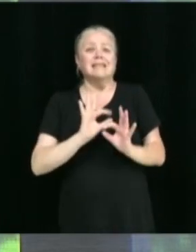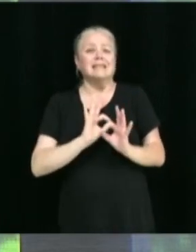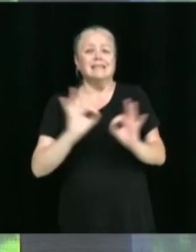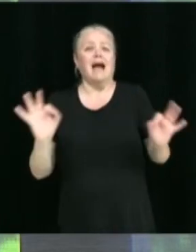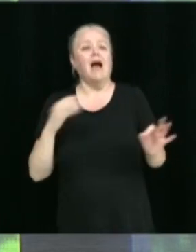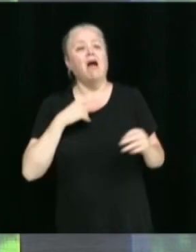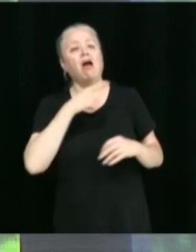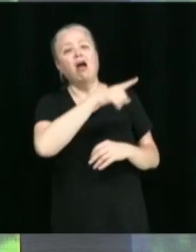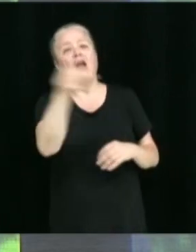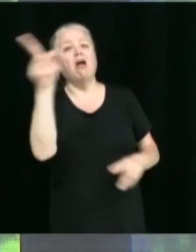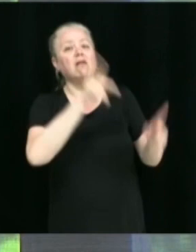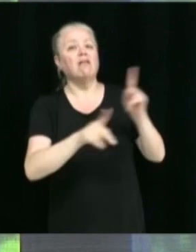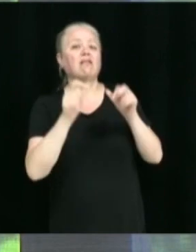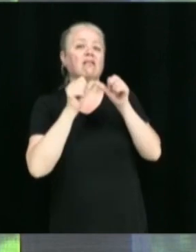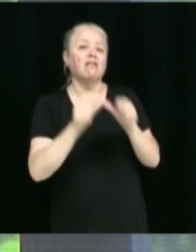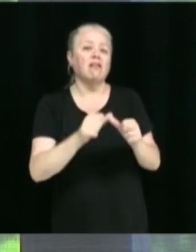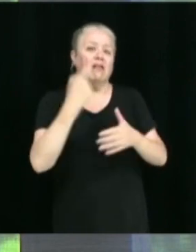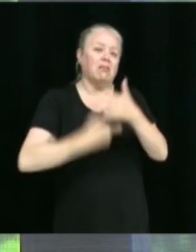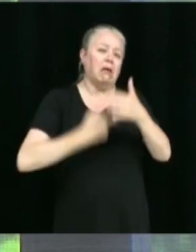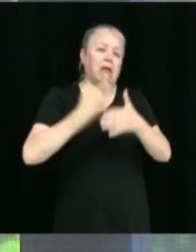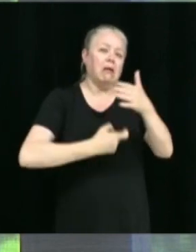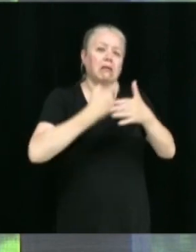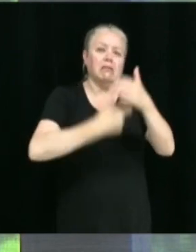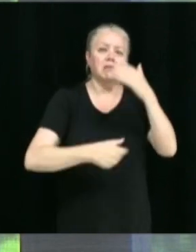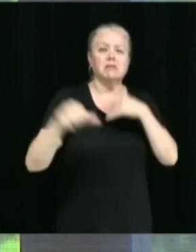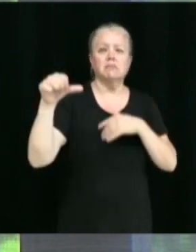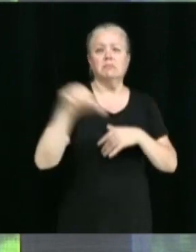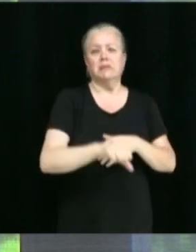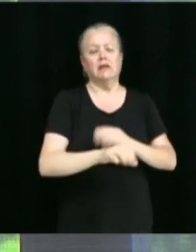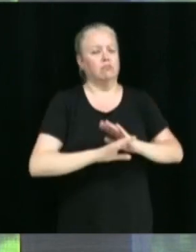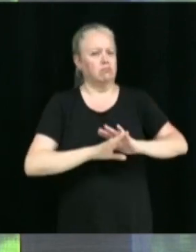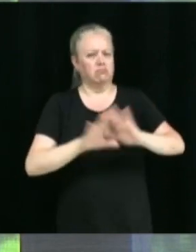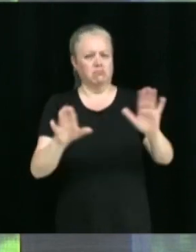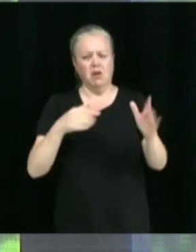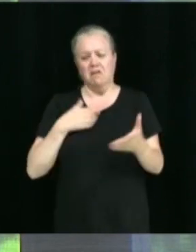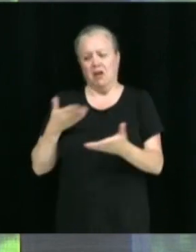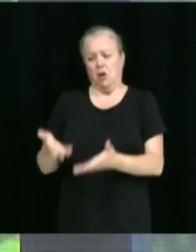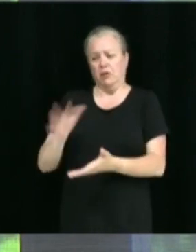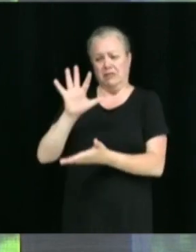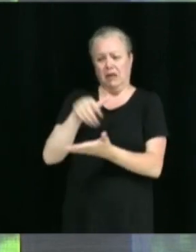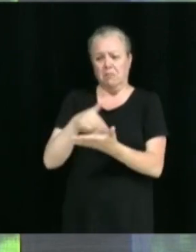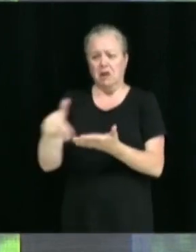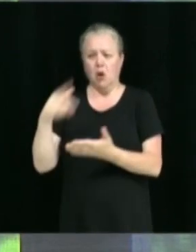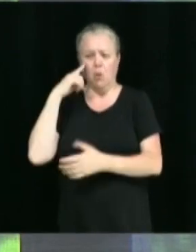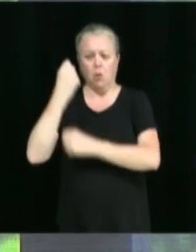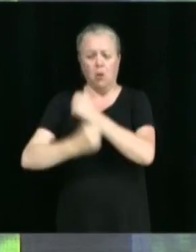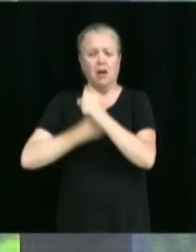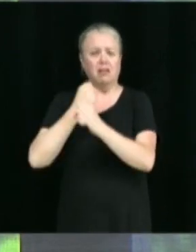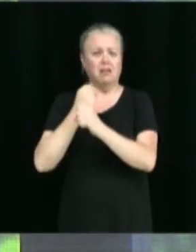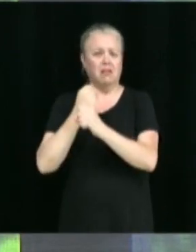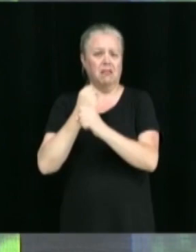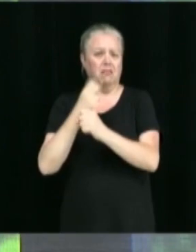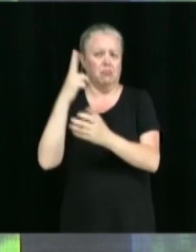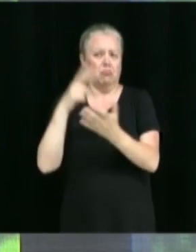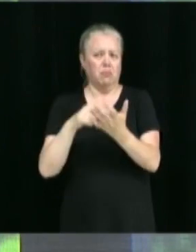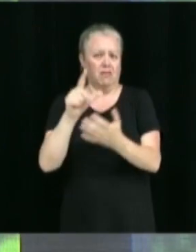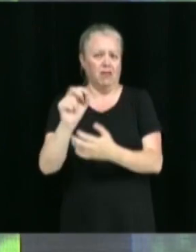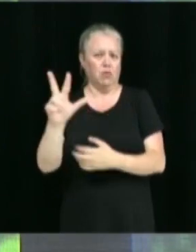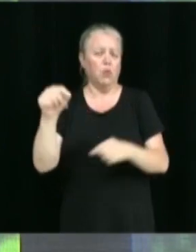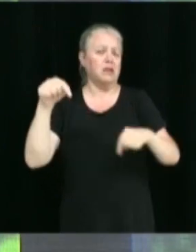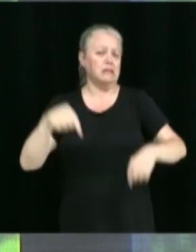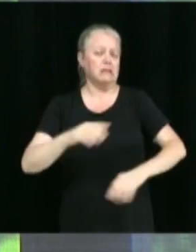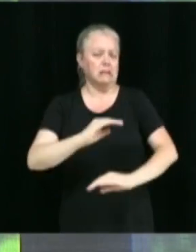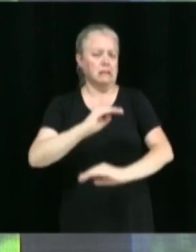avec un 5 millions au terme de l'année financière 2023, on est très satisfaits des